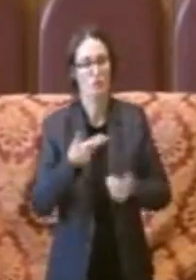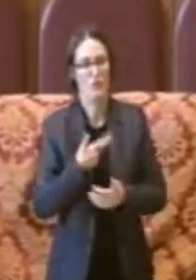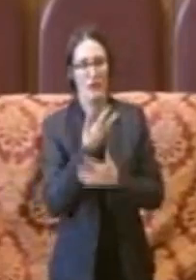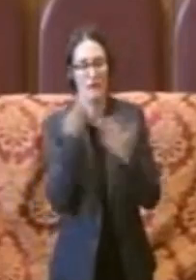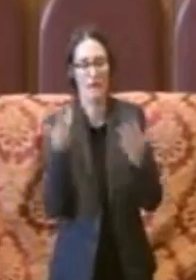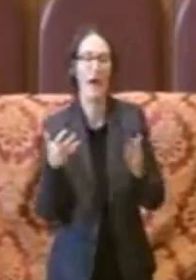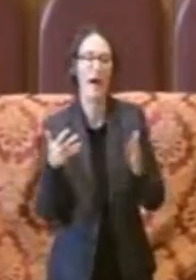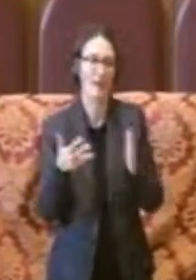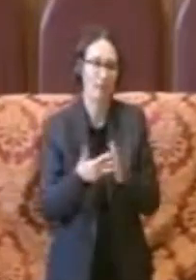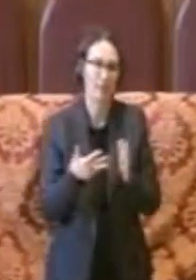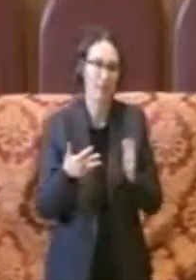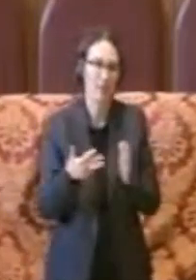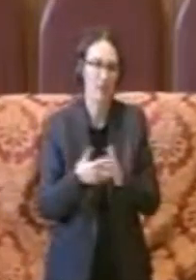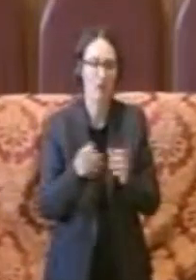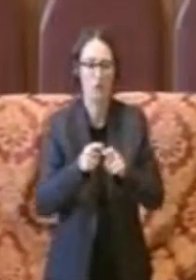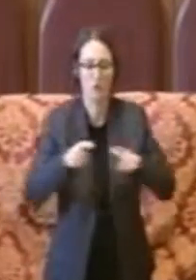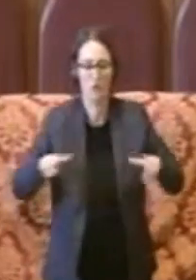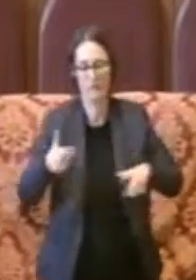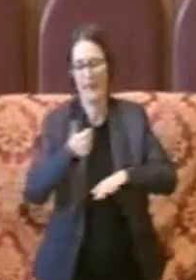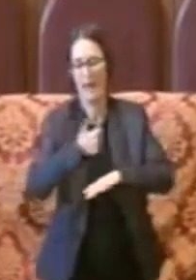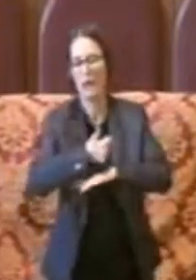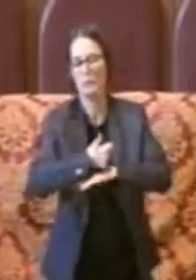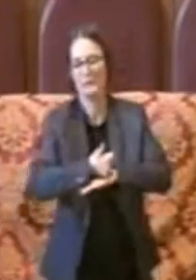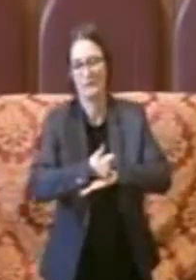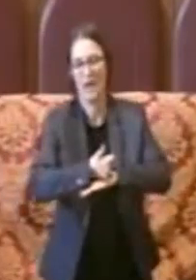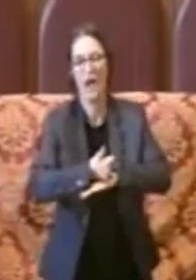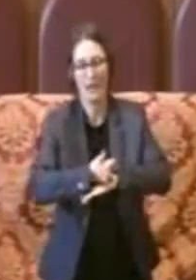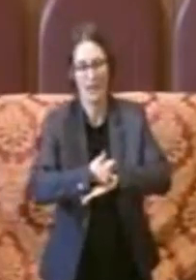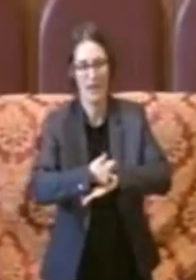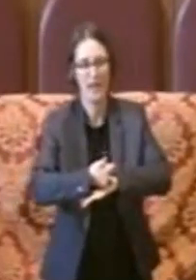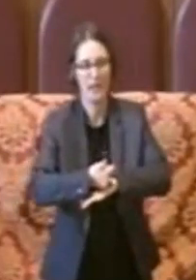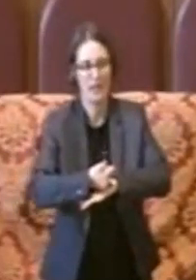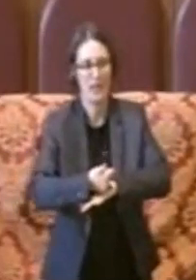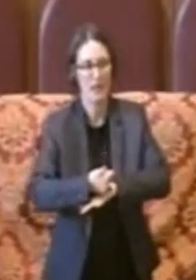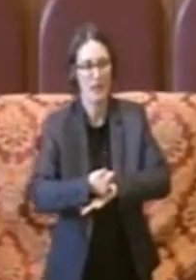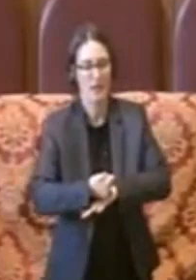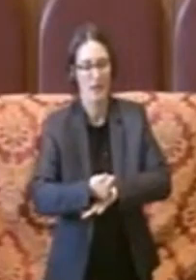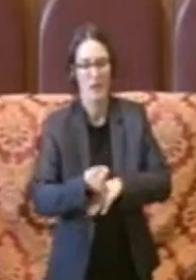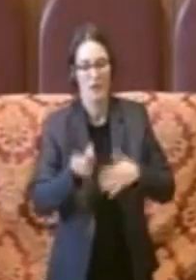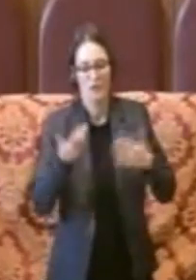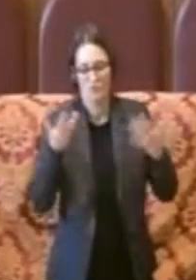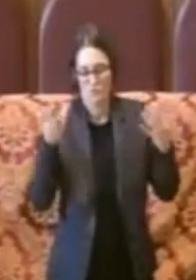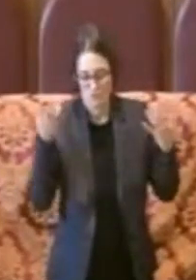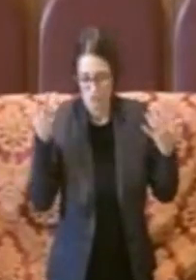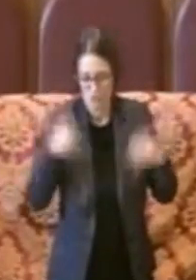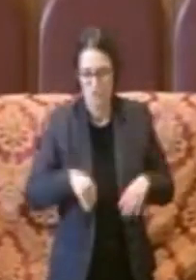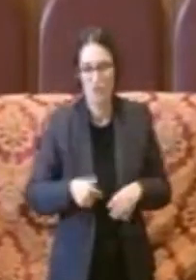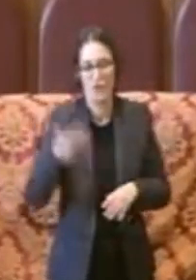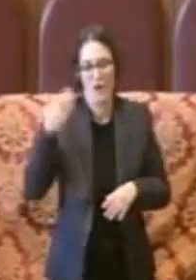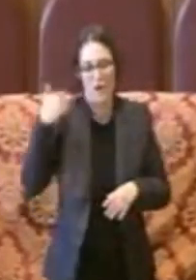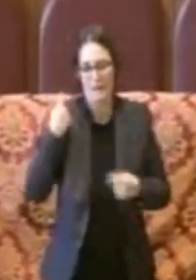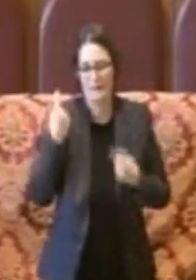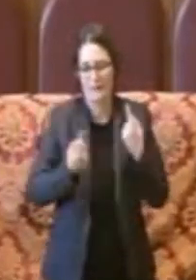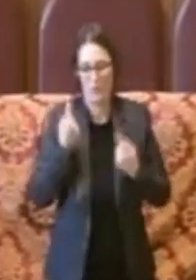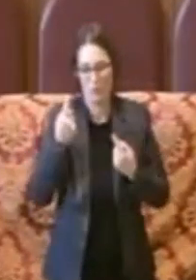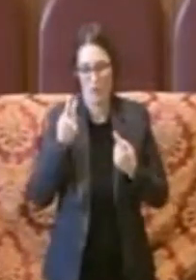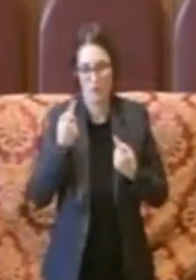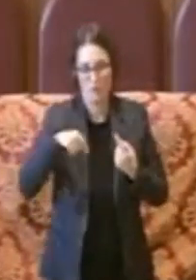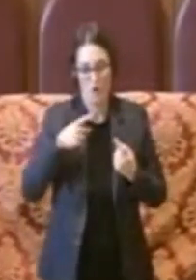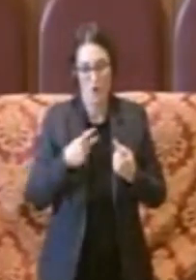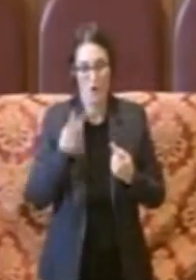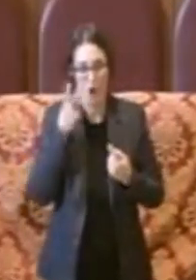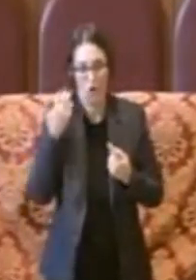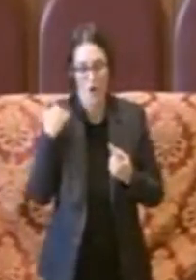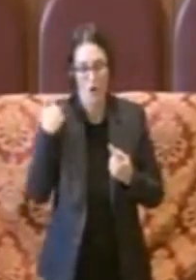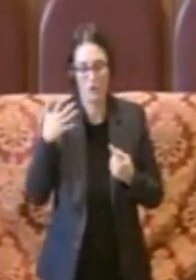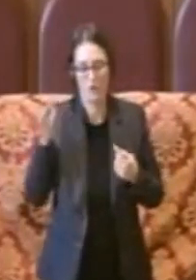capitale di quello che effettivamente noi abbiamo trovato e più volte abbiamo anche raccontato a tutte le in tutte le sedi anche